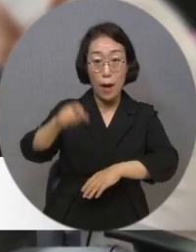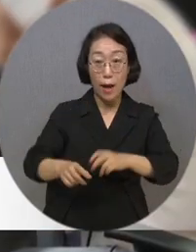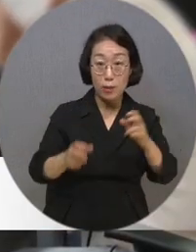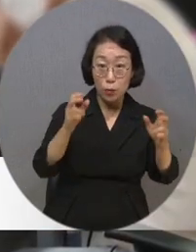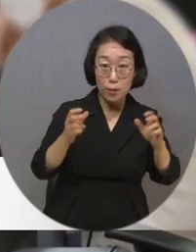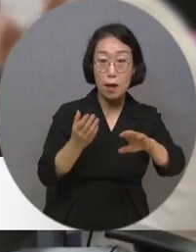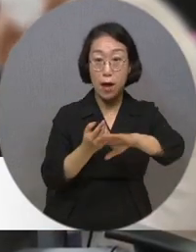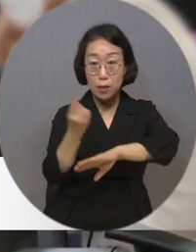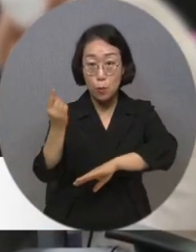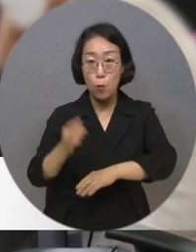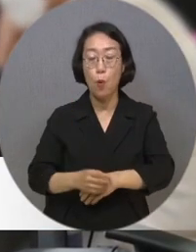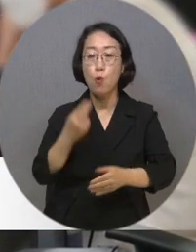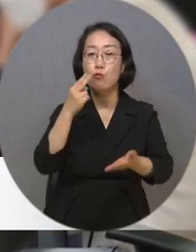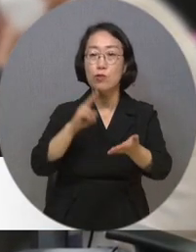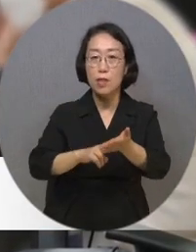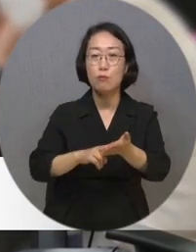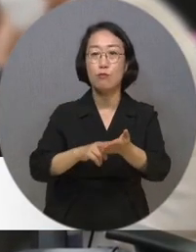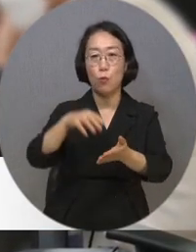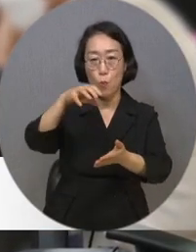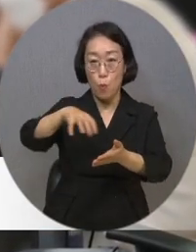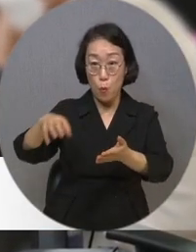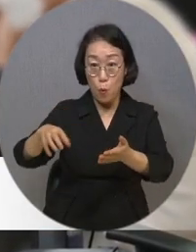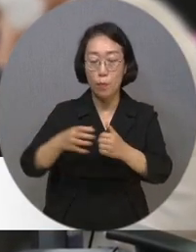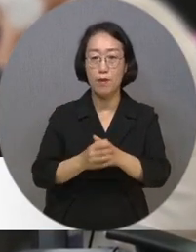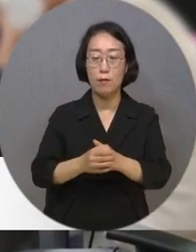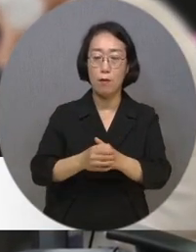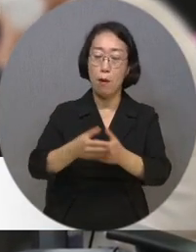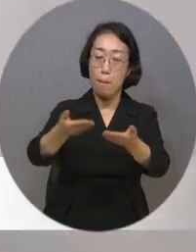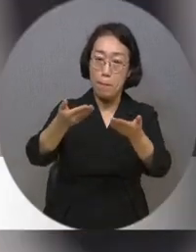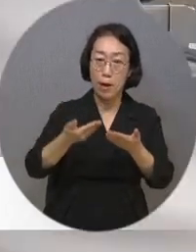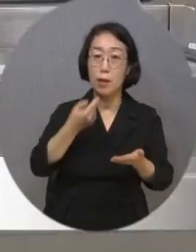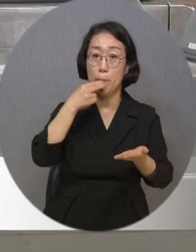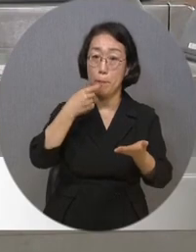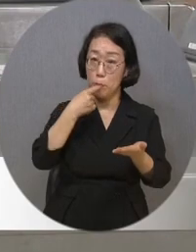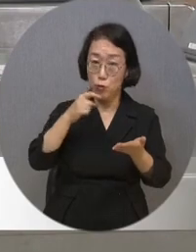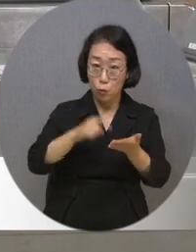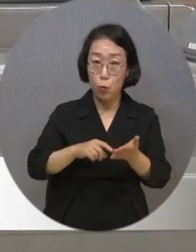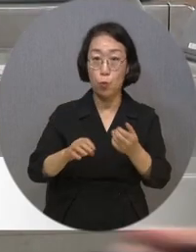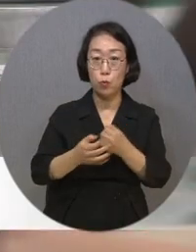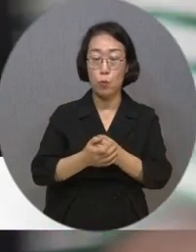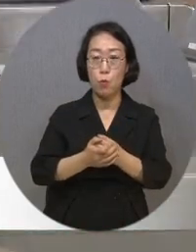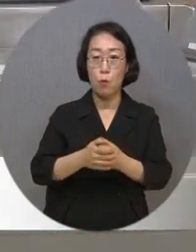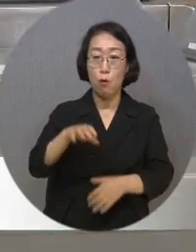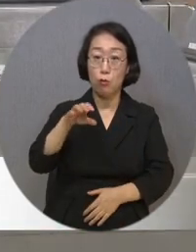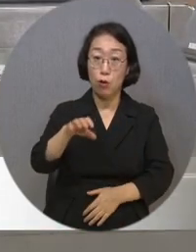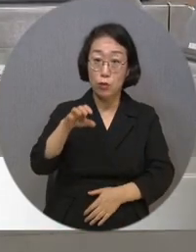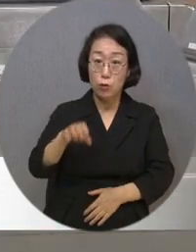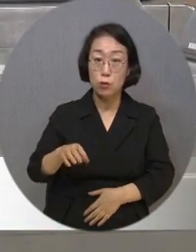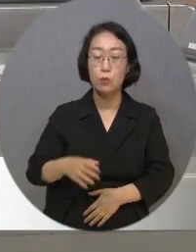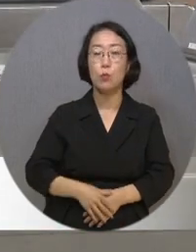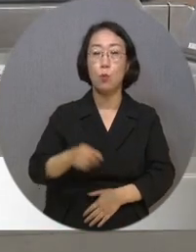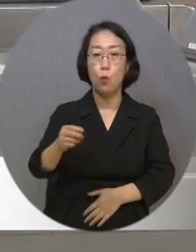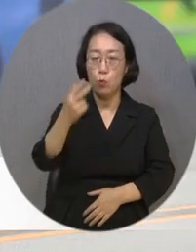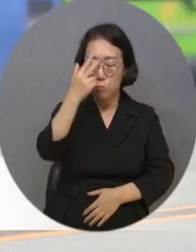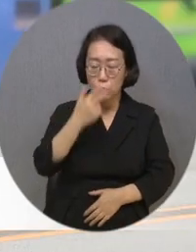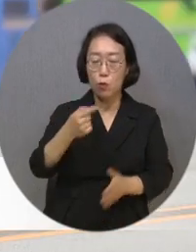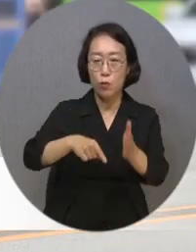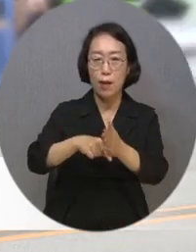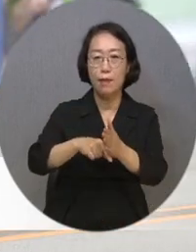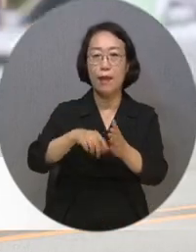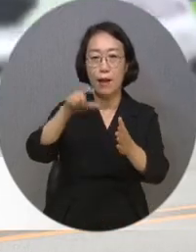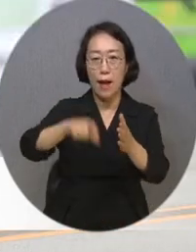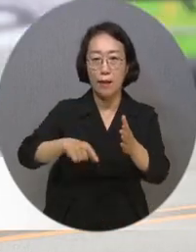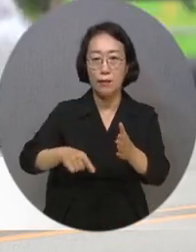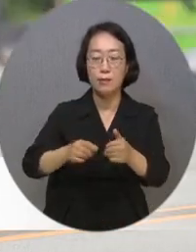우치국 지점을 활용해 접근성을 높이고 시각장애인을 위한 터치카드 등 마스터카드사 자체 보유 특허도 무료로